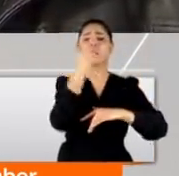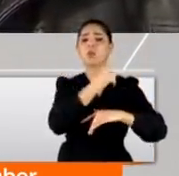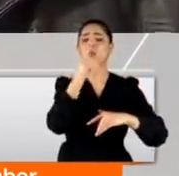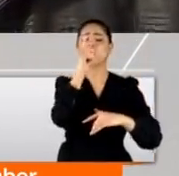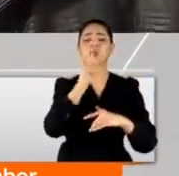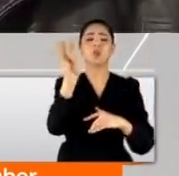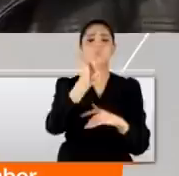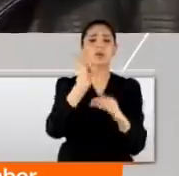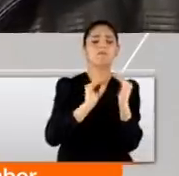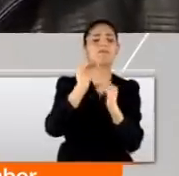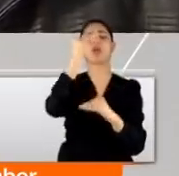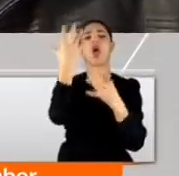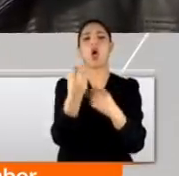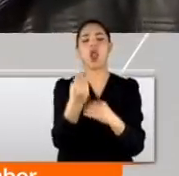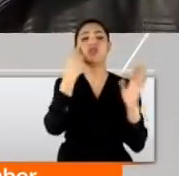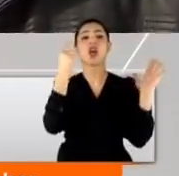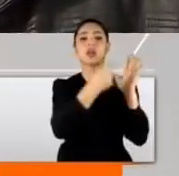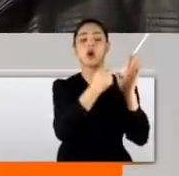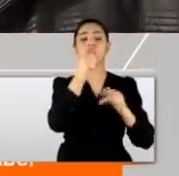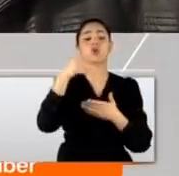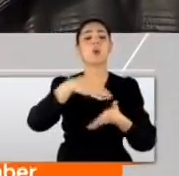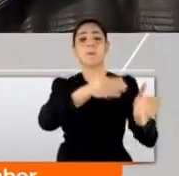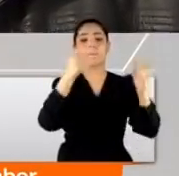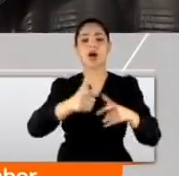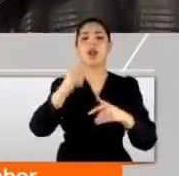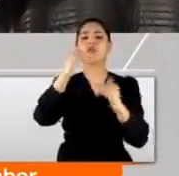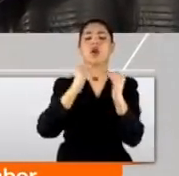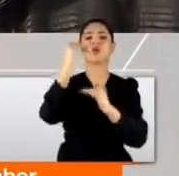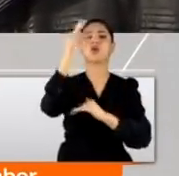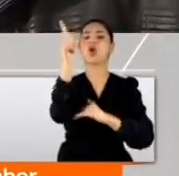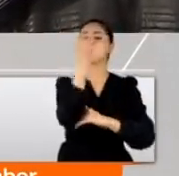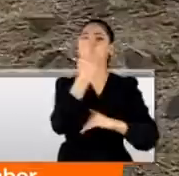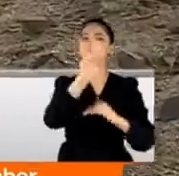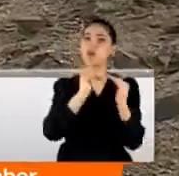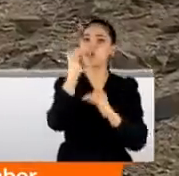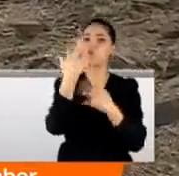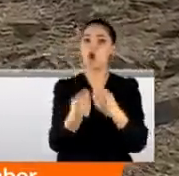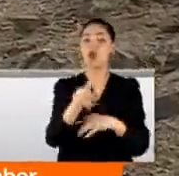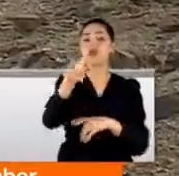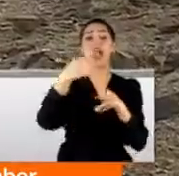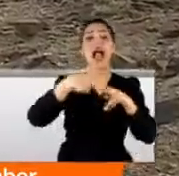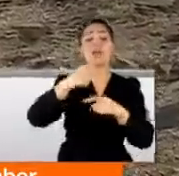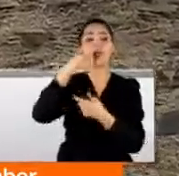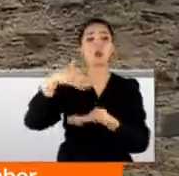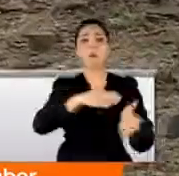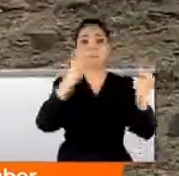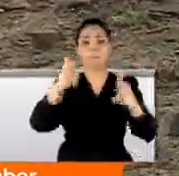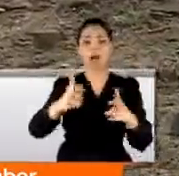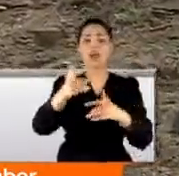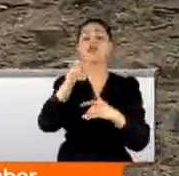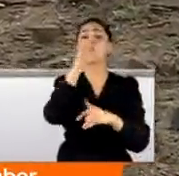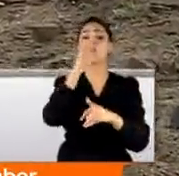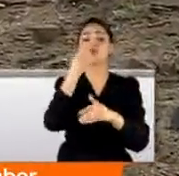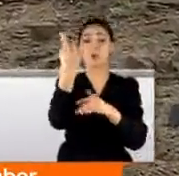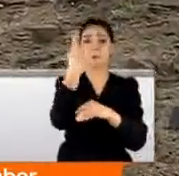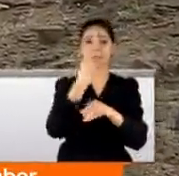-140 kilograma kadar çıkacağını gösteriyor. Bu da barajlardaki doluluk oranının %30'lar seviyesinde de getirme olasılığı. Alibeyköy barajındaki su seviyesi geçtiğimiz